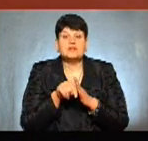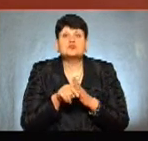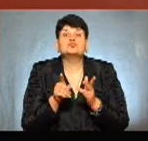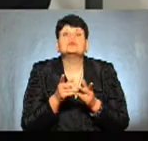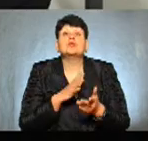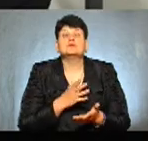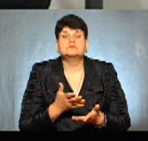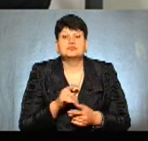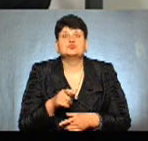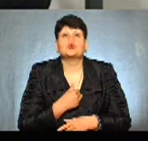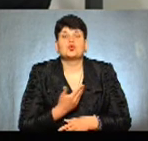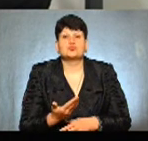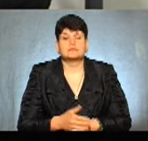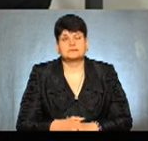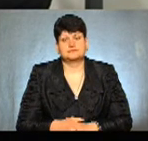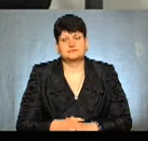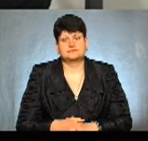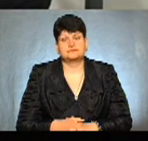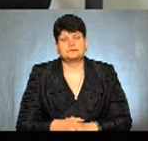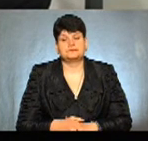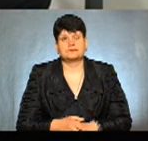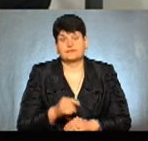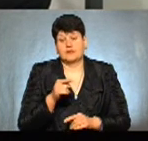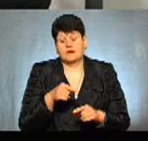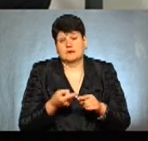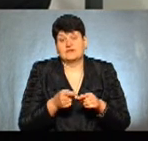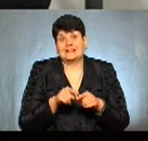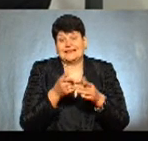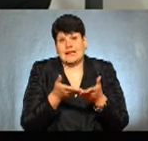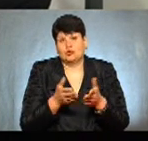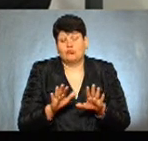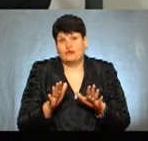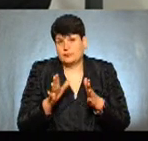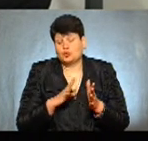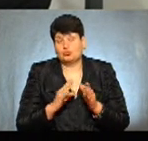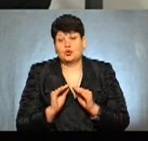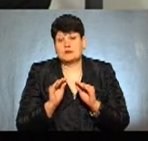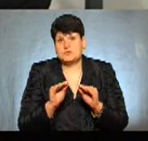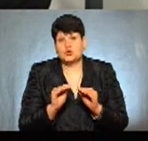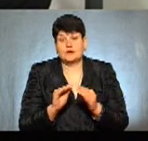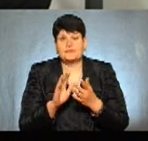хочуть? Ну, в даному випадку воно було розміщено на сайті міської ради.